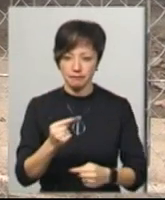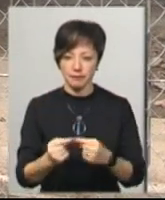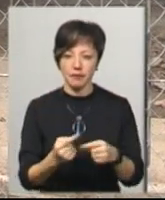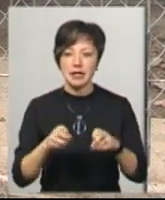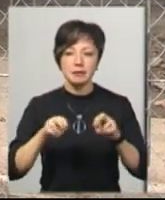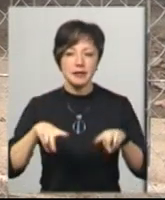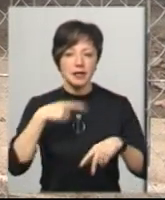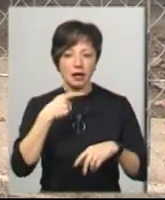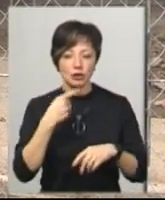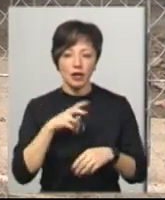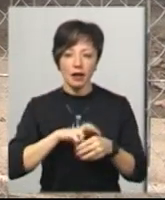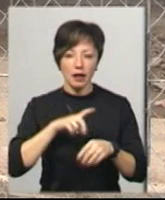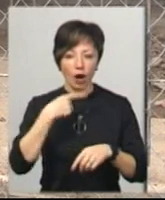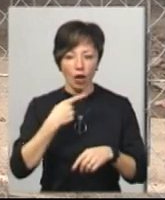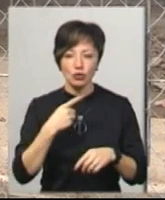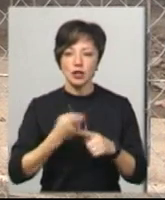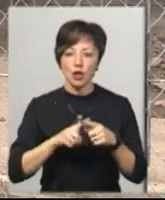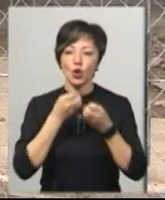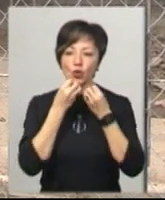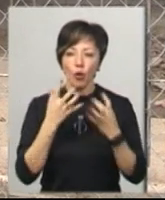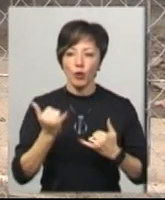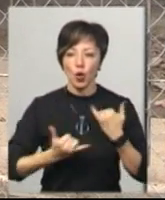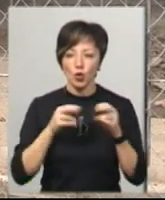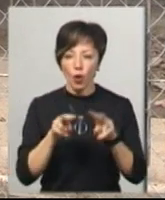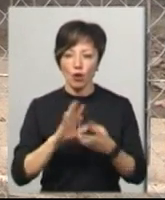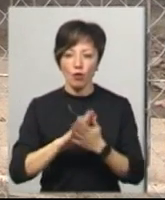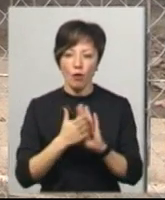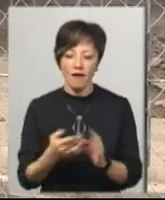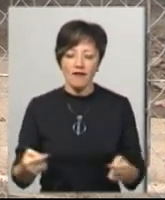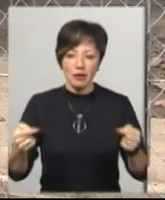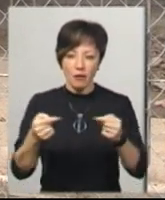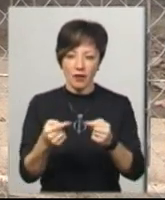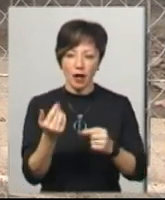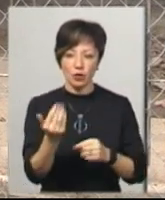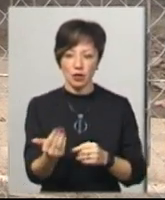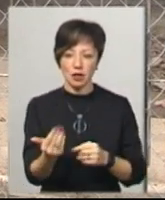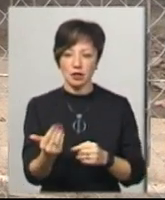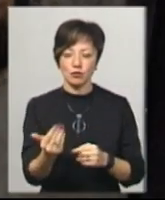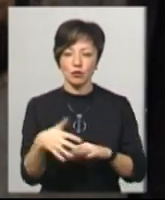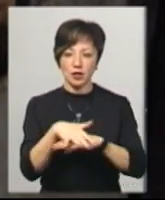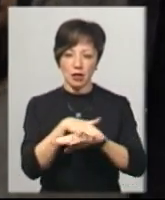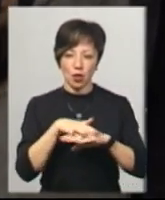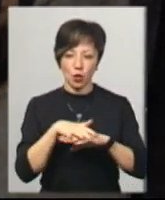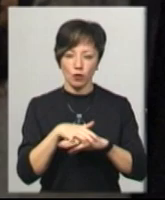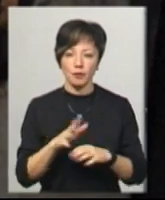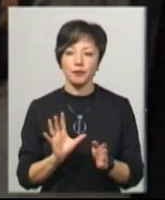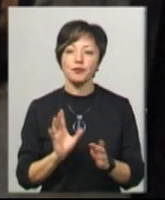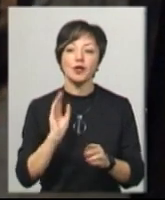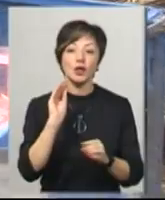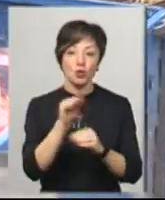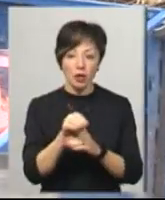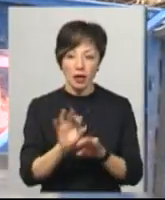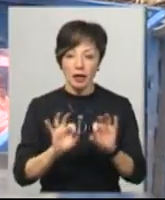Фахівці кажуть, і лікарі – це добрий догляд, і умови відповідають їхньому середовищу. Та додає, під час